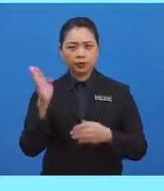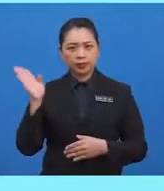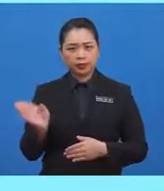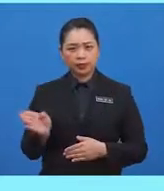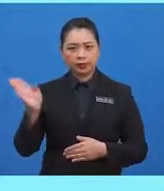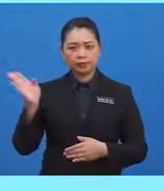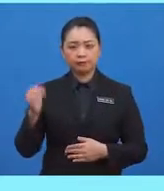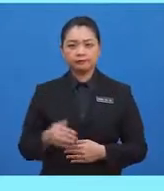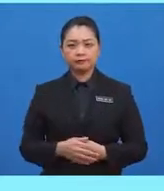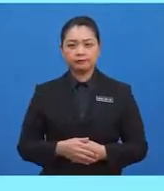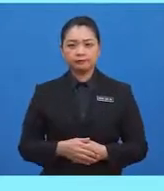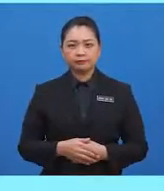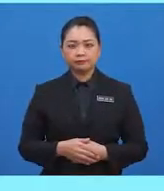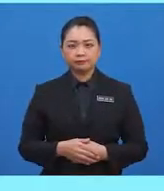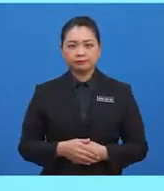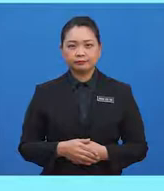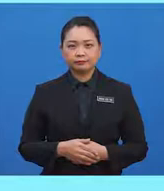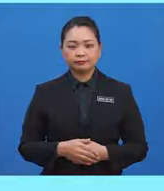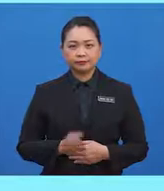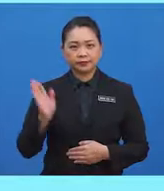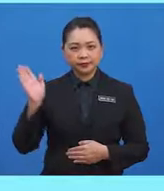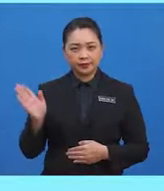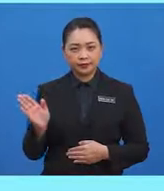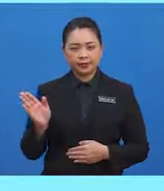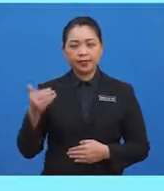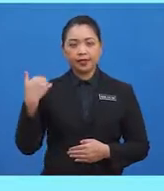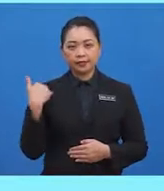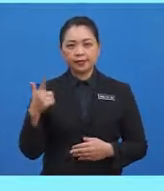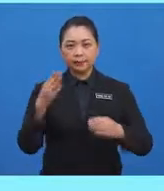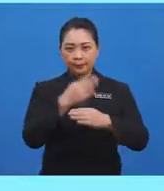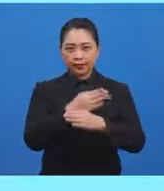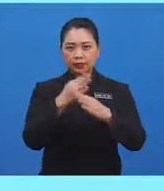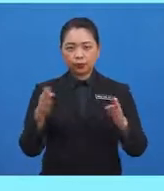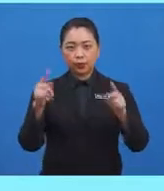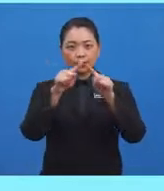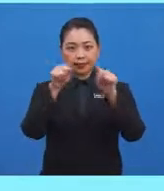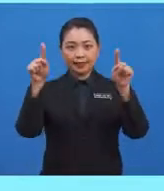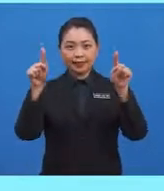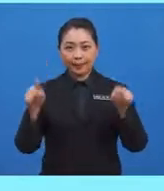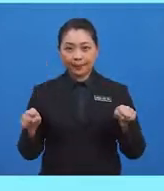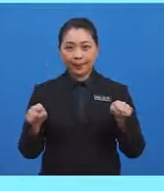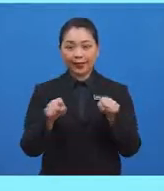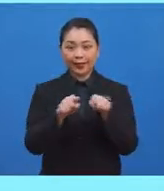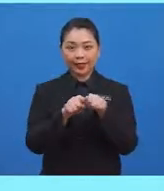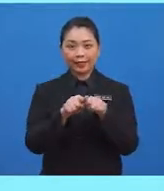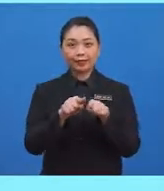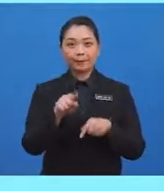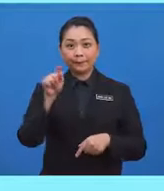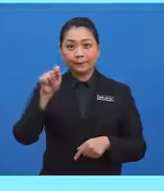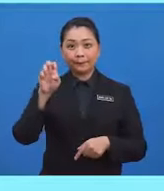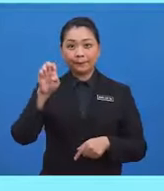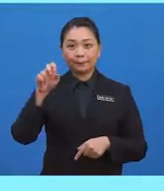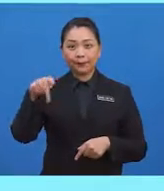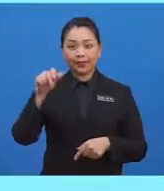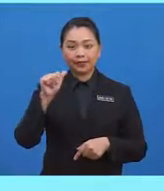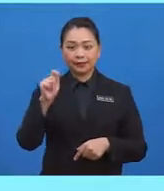Inilah yang dikatakan bentuk segi empat tepat. Murid-murid,